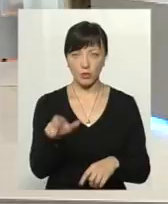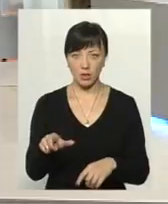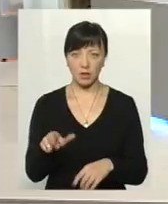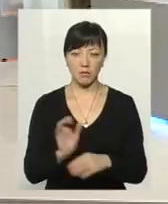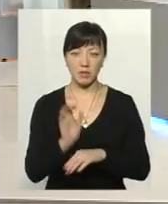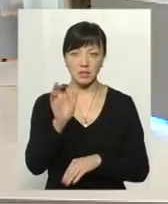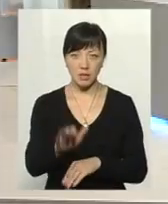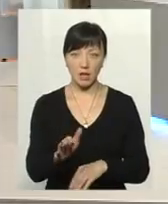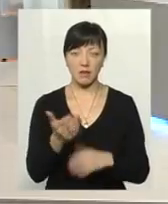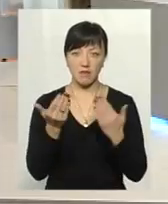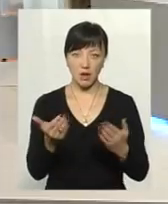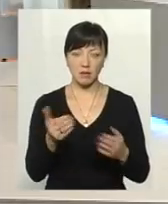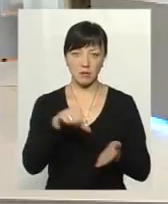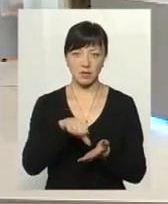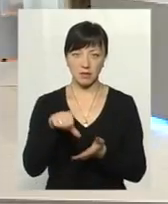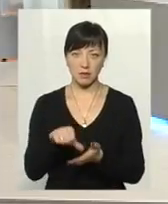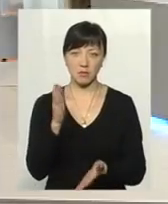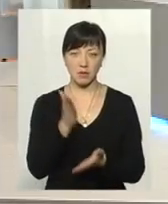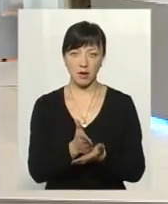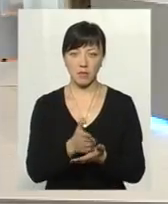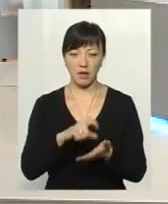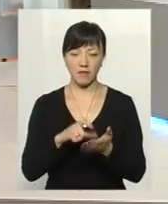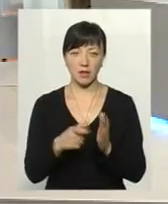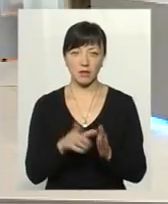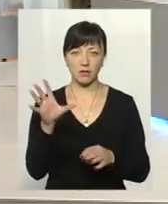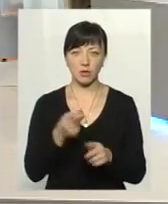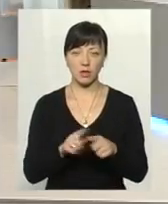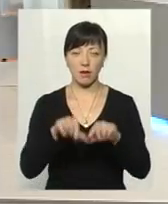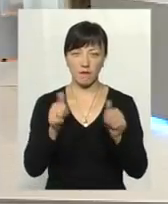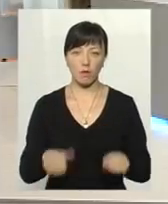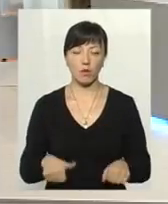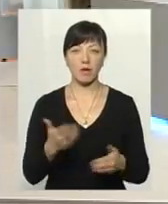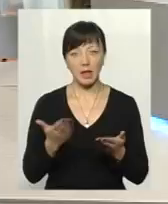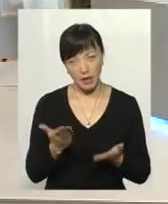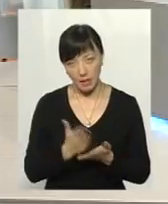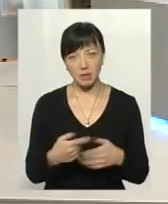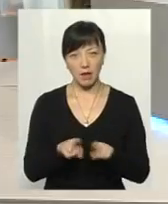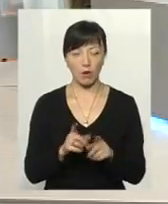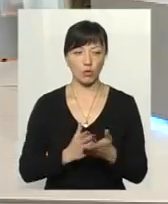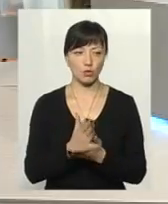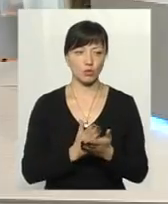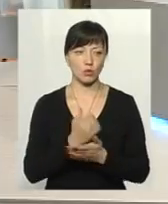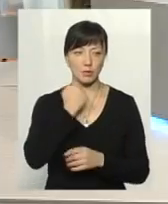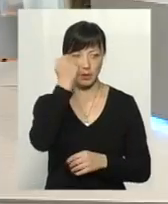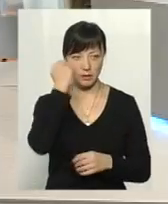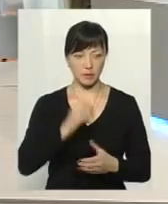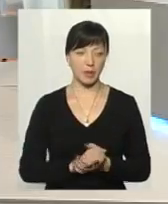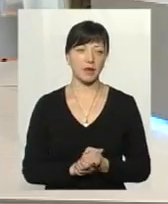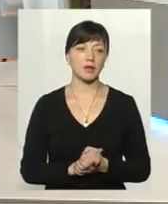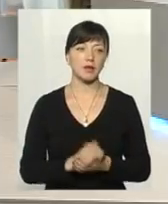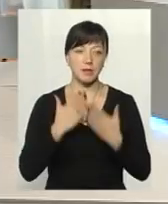прислать туда ваших представителей прямо на квартиру, і все це оформить. Єсть ли такая услуга? Спасибо. Дякую.